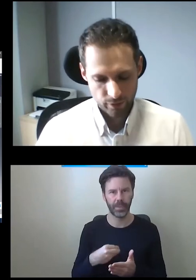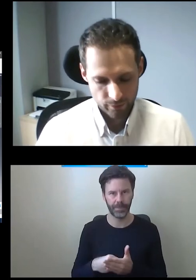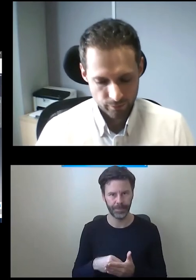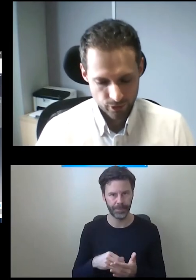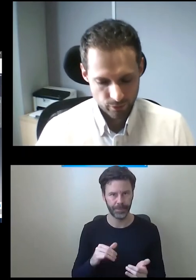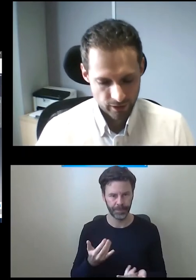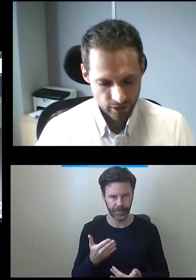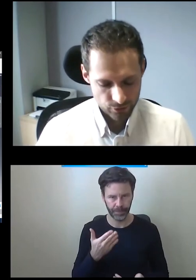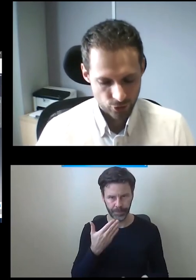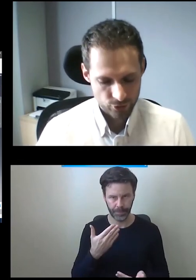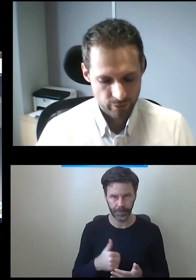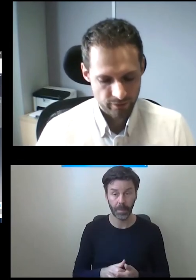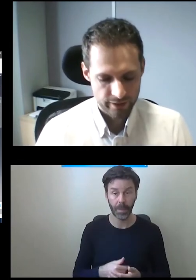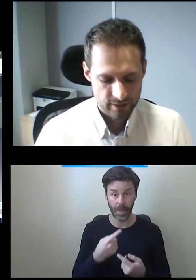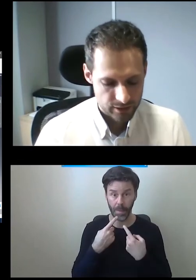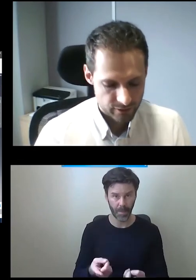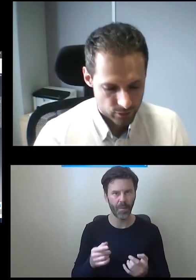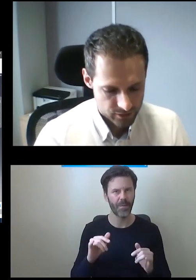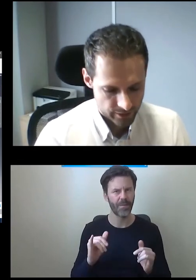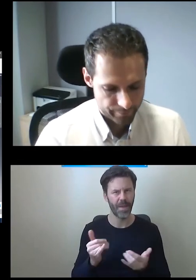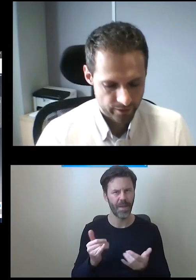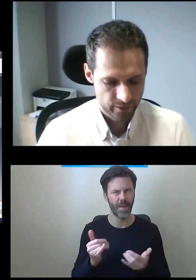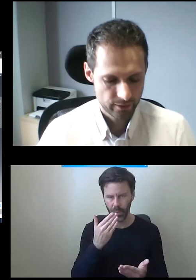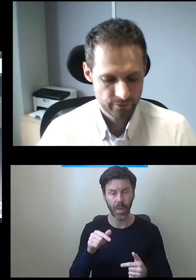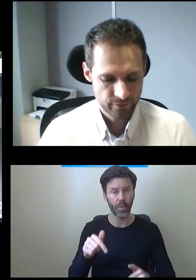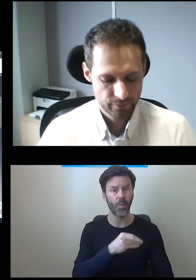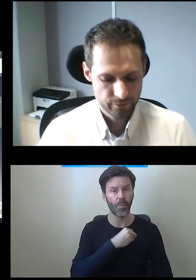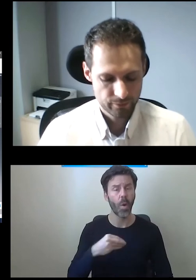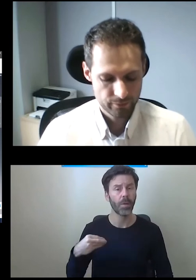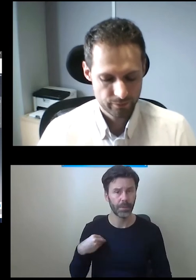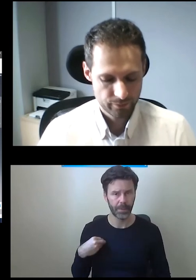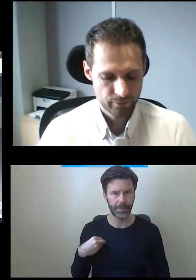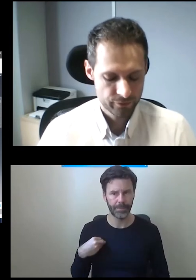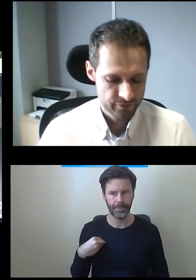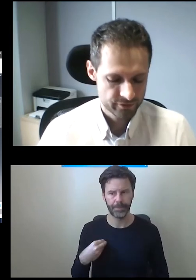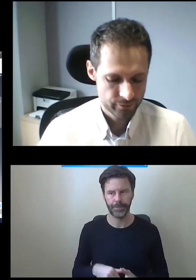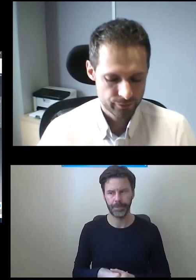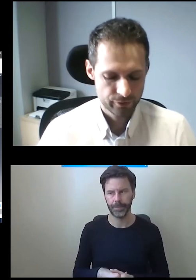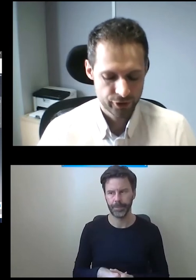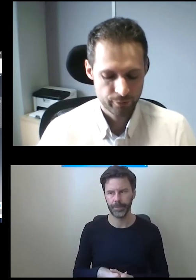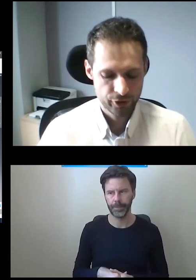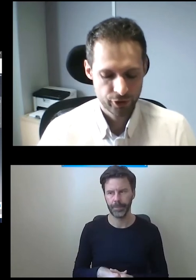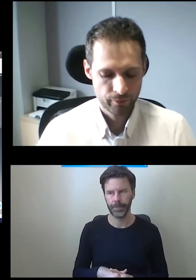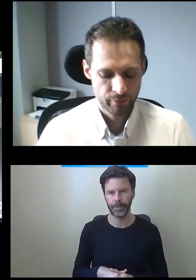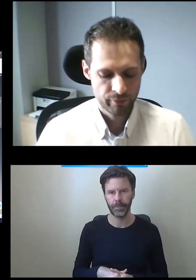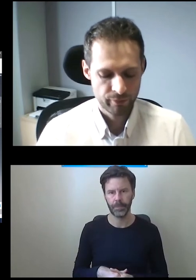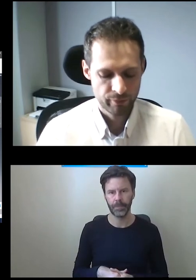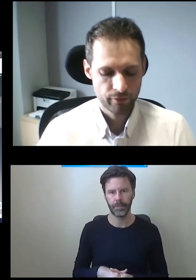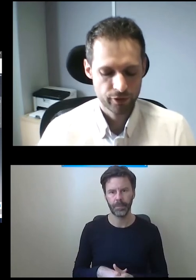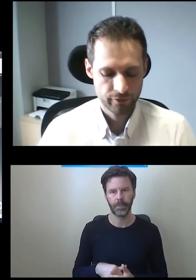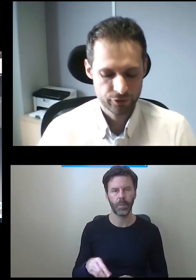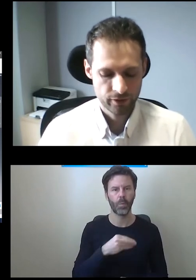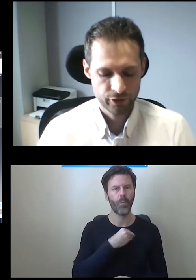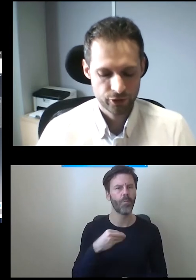może powiem, jak to się odbywa. Instalacja w Polsce będzie się, będzie